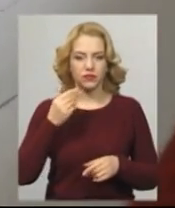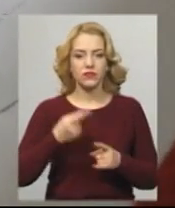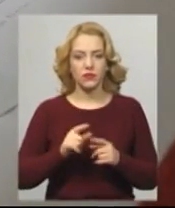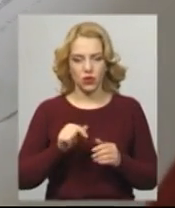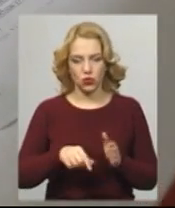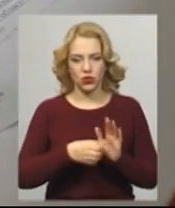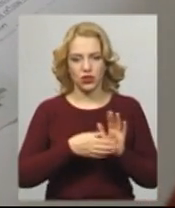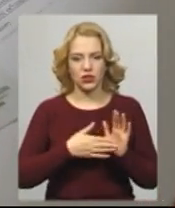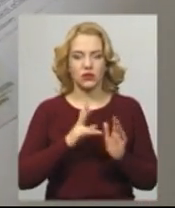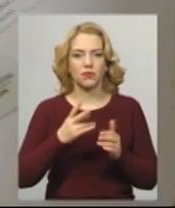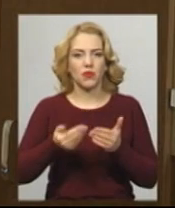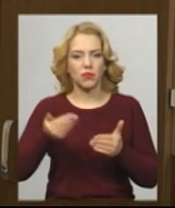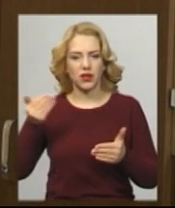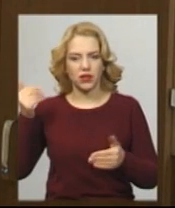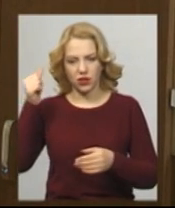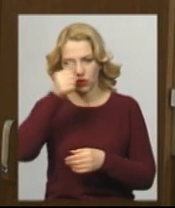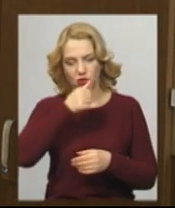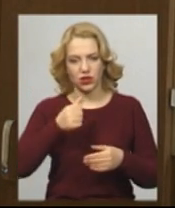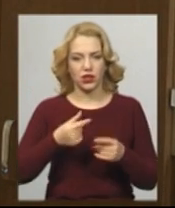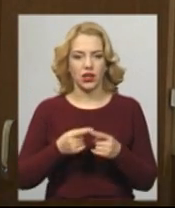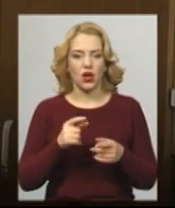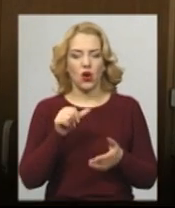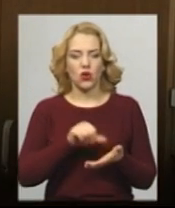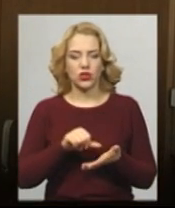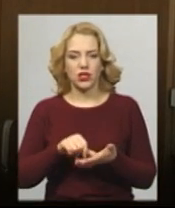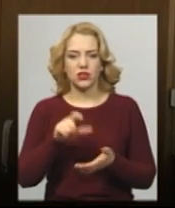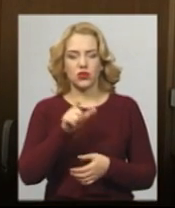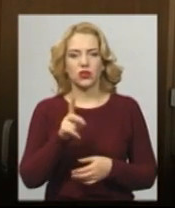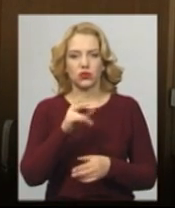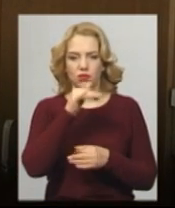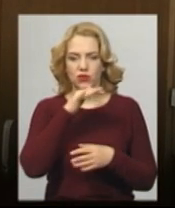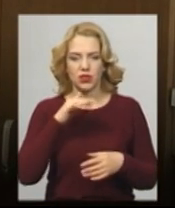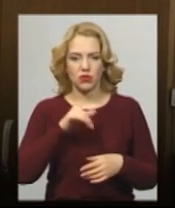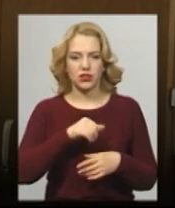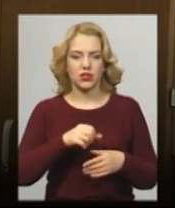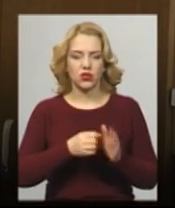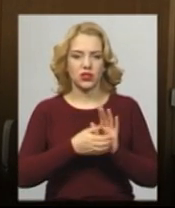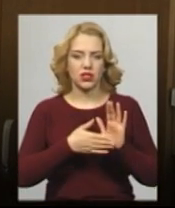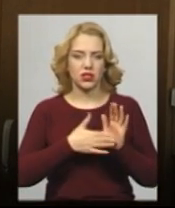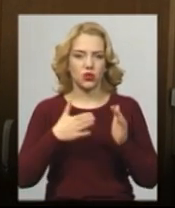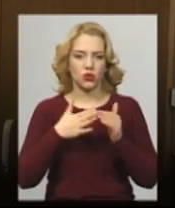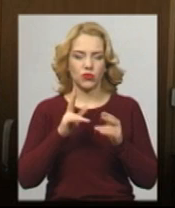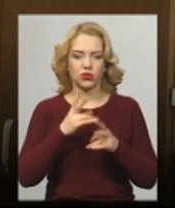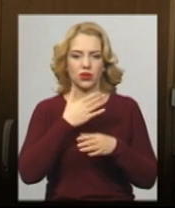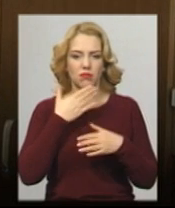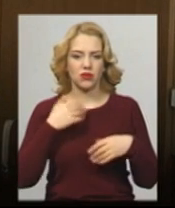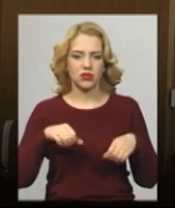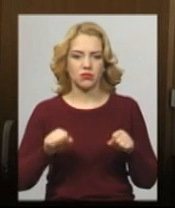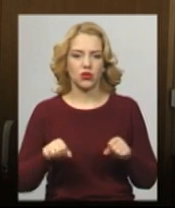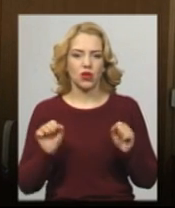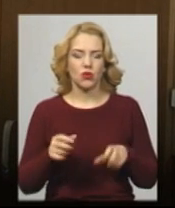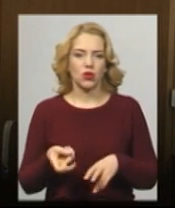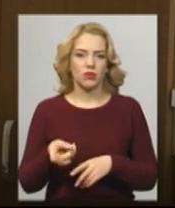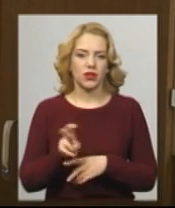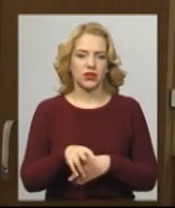До прикладу, випускники шкіл попередніх років. Учасники і особи, які не можуть самостійно зареєструватися вдома, або не мають змоги, вони можуть прийти